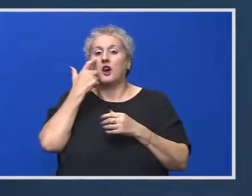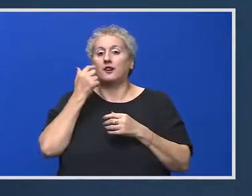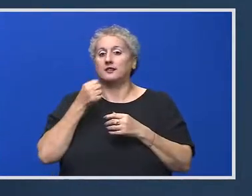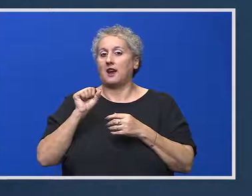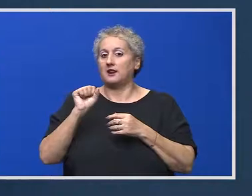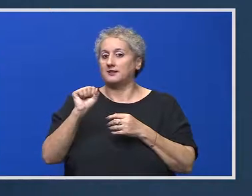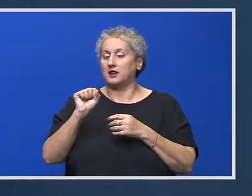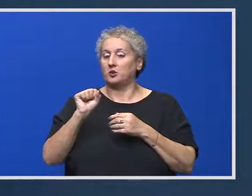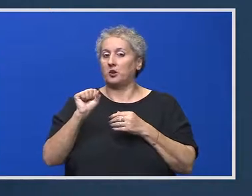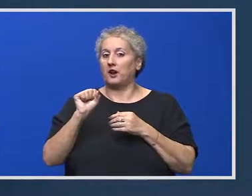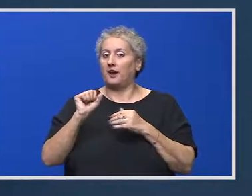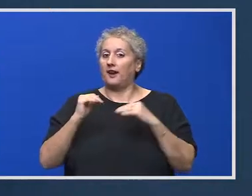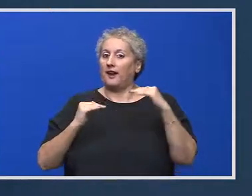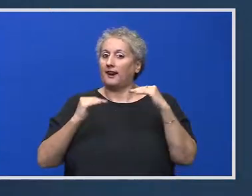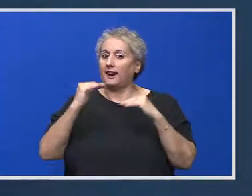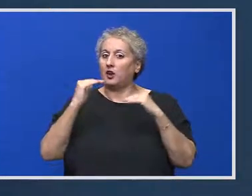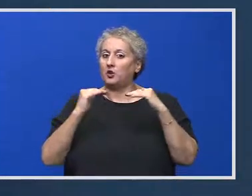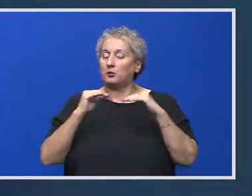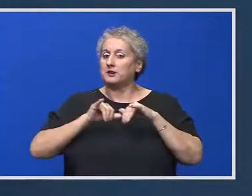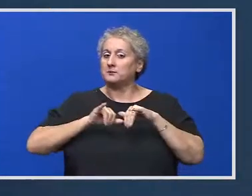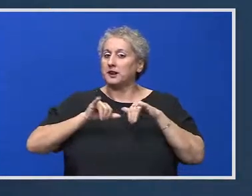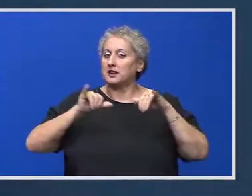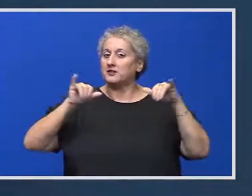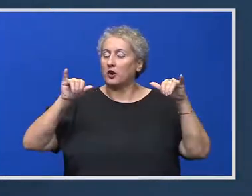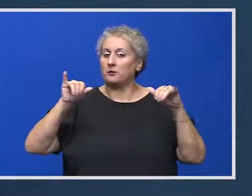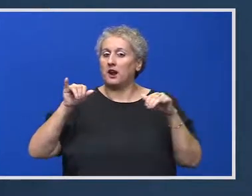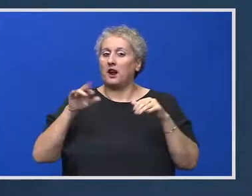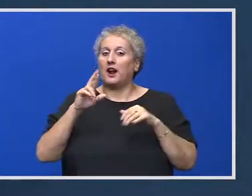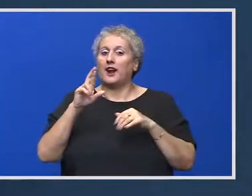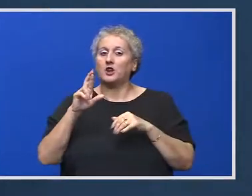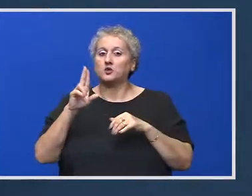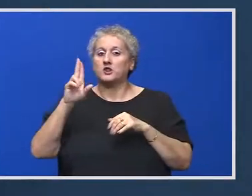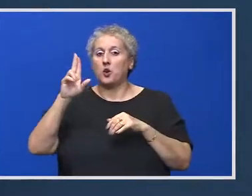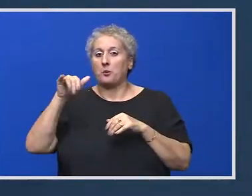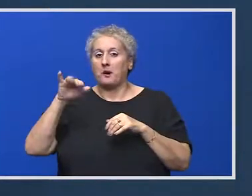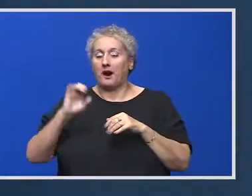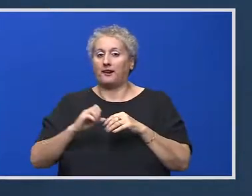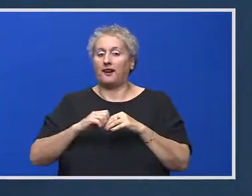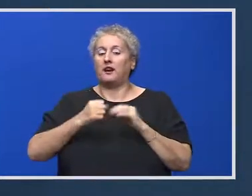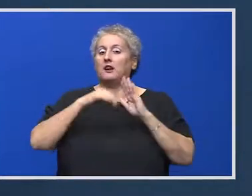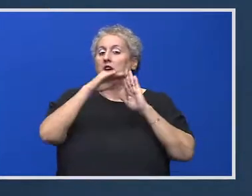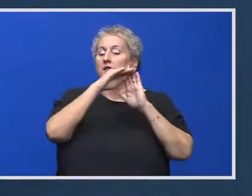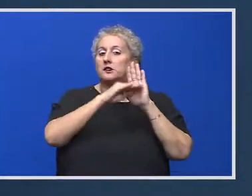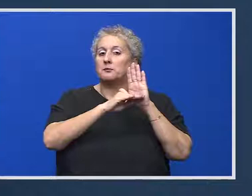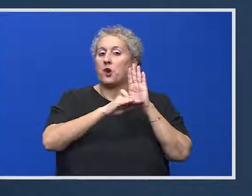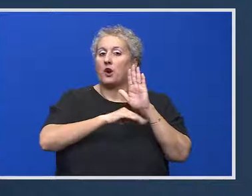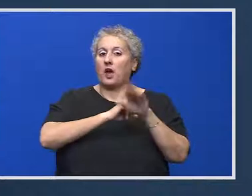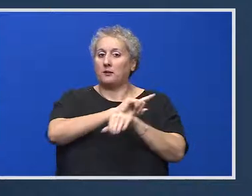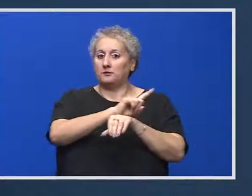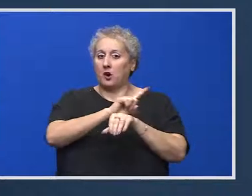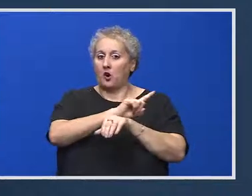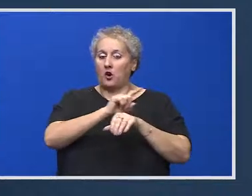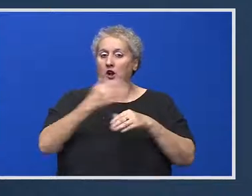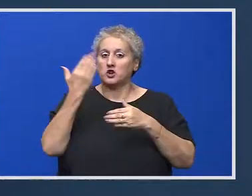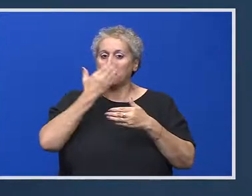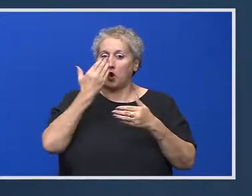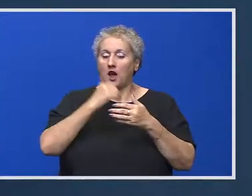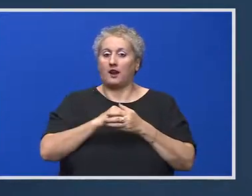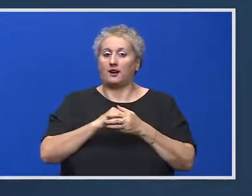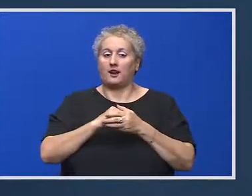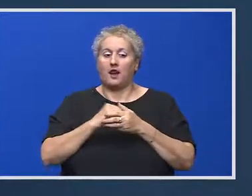să asigure echilibru între dezvoltarea resursei umane, dezvoltarea unui curiculum adaptat și adecvat perioadei